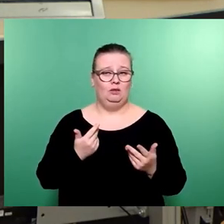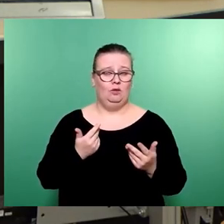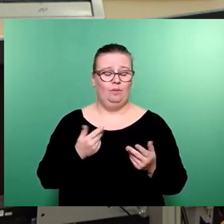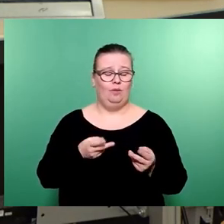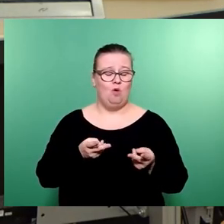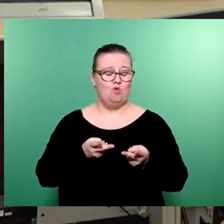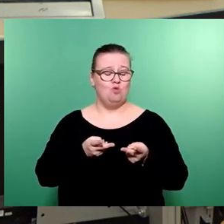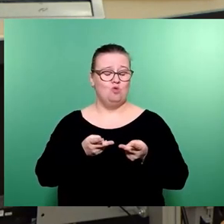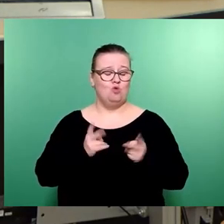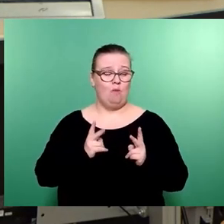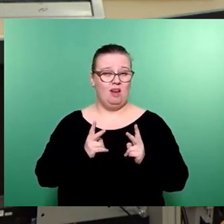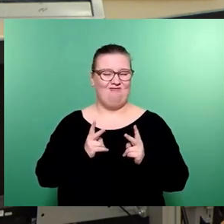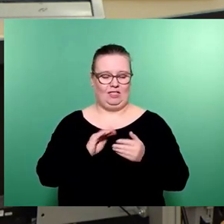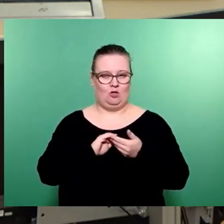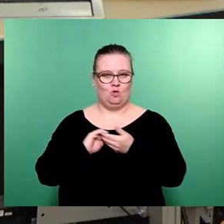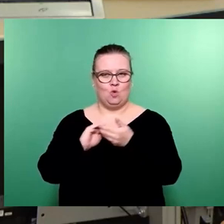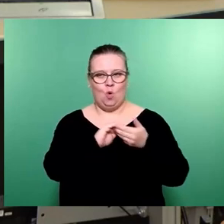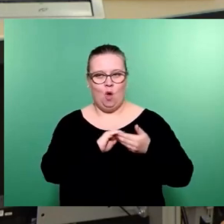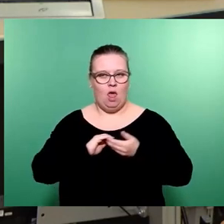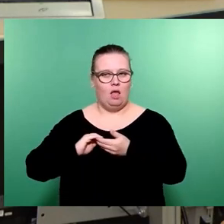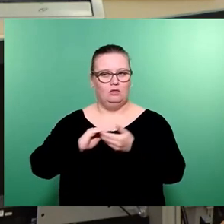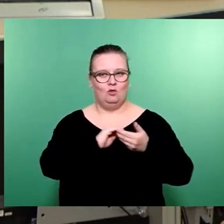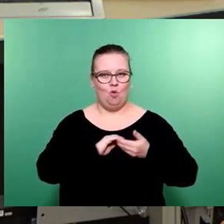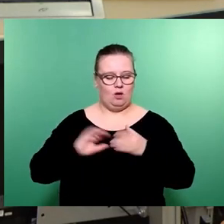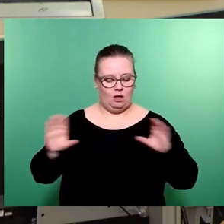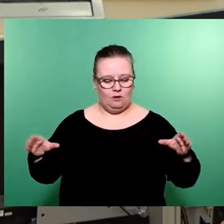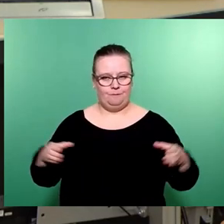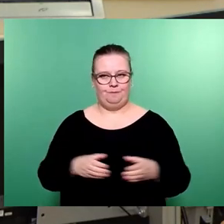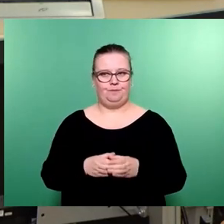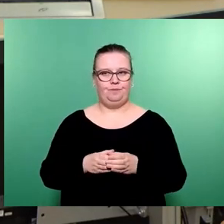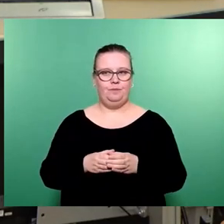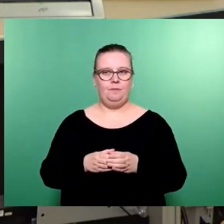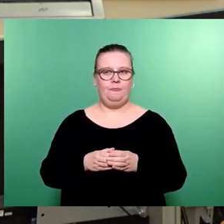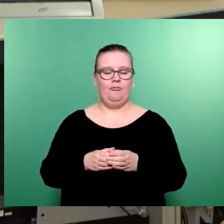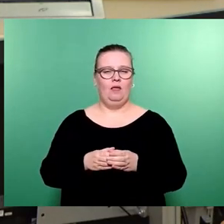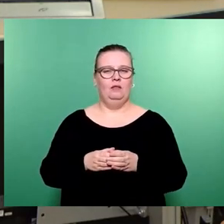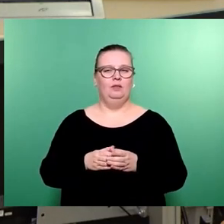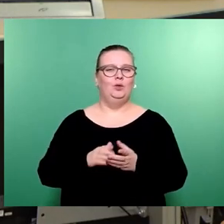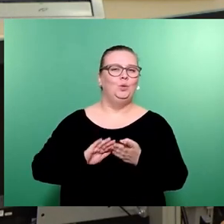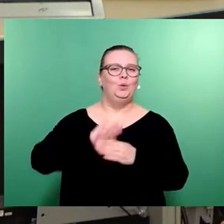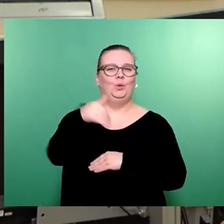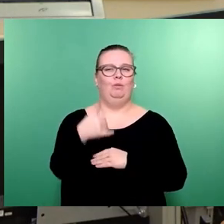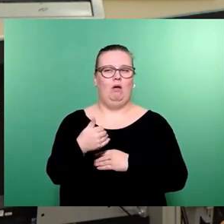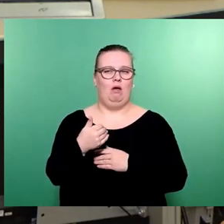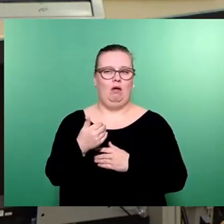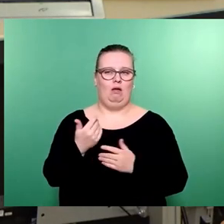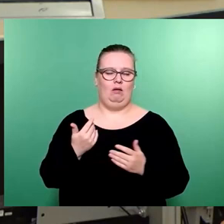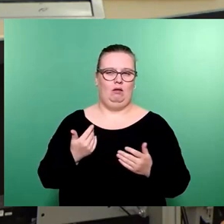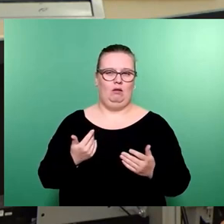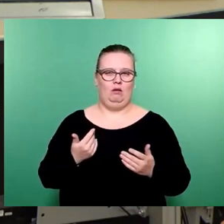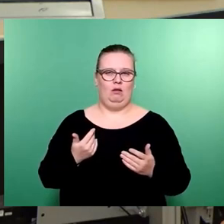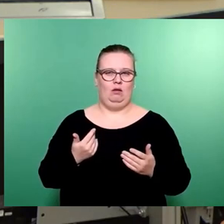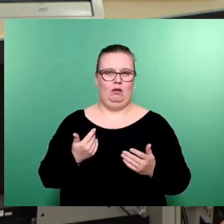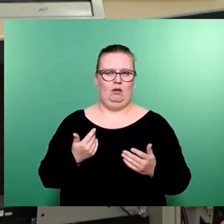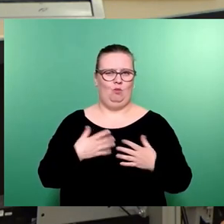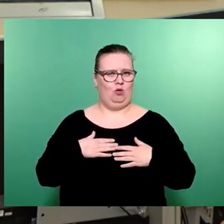Koalitionen ins Boot, die über den Durst gehen, also die über diese Mehrheit hinausgehen. Da frage